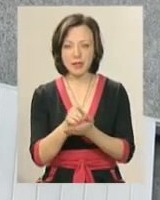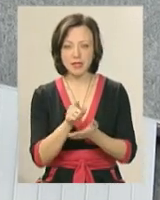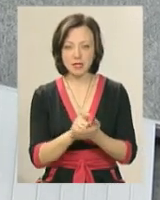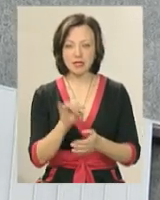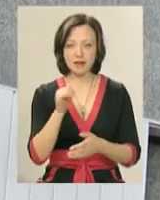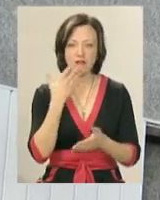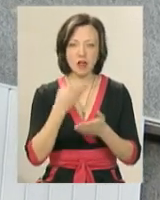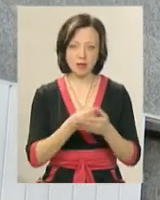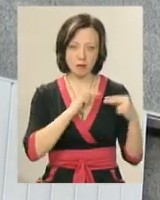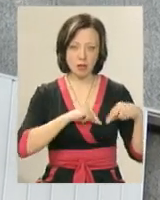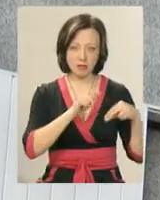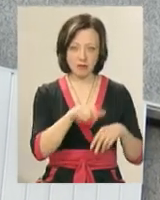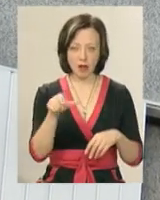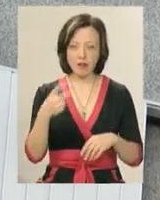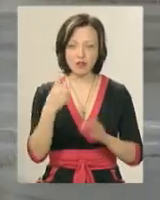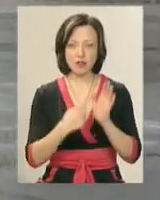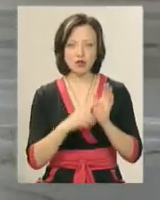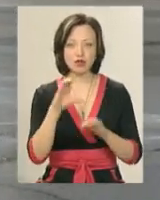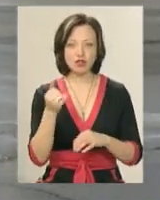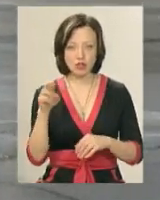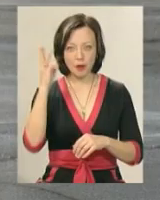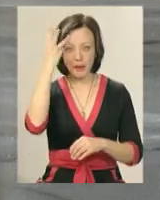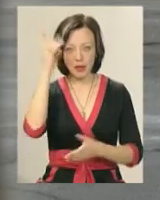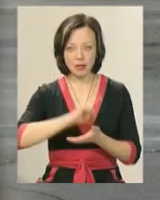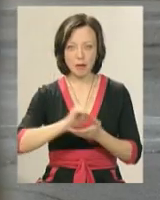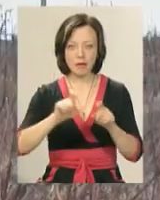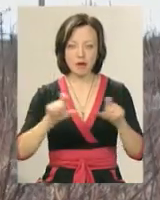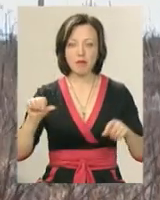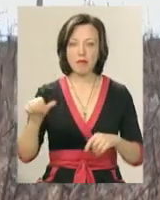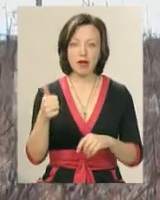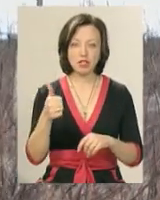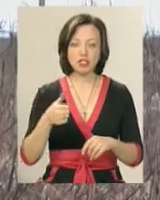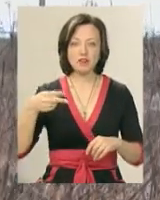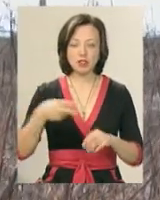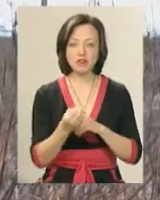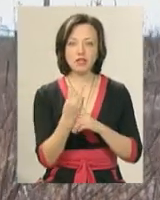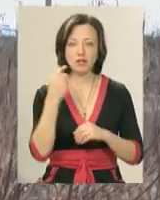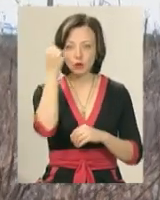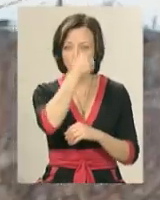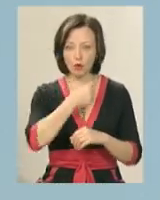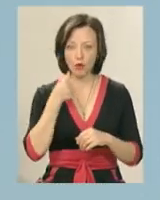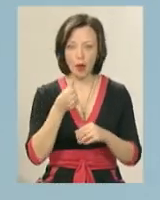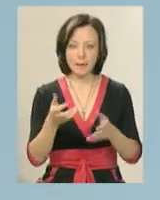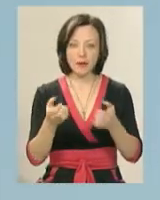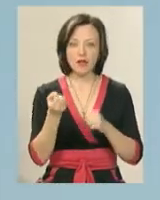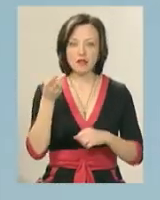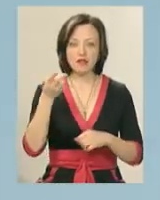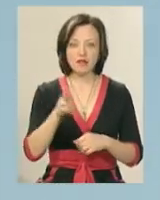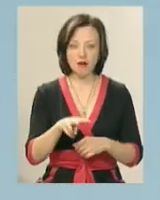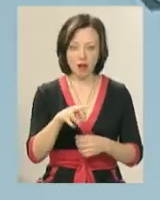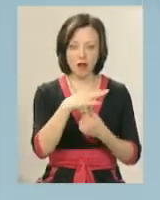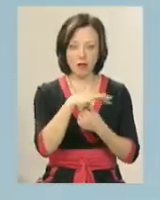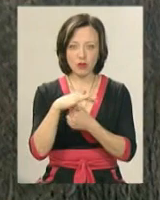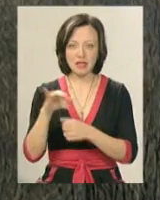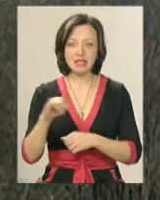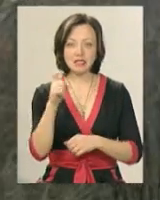та власним працівникам. А 26 січня Хмельницьке литовище вперше від 2012 року прийняло два повітряних судна